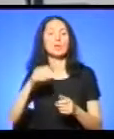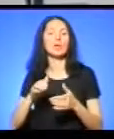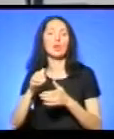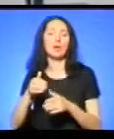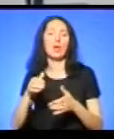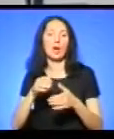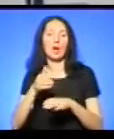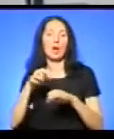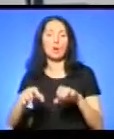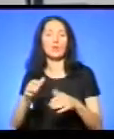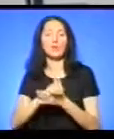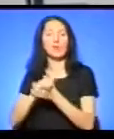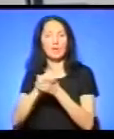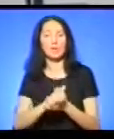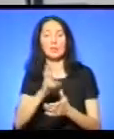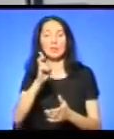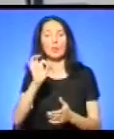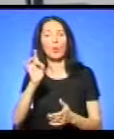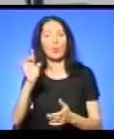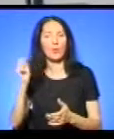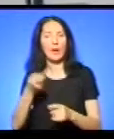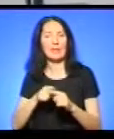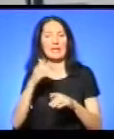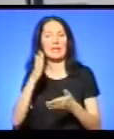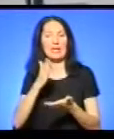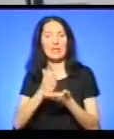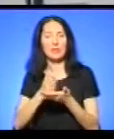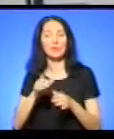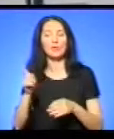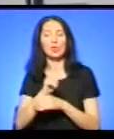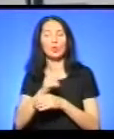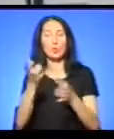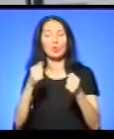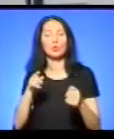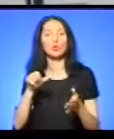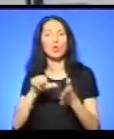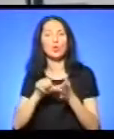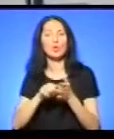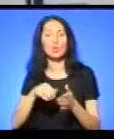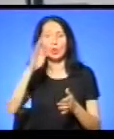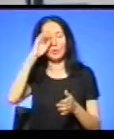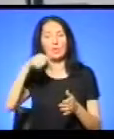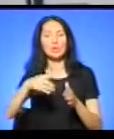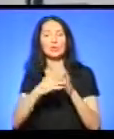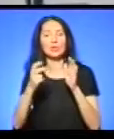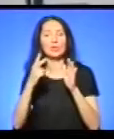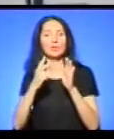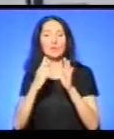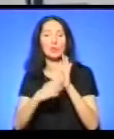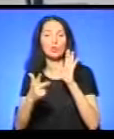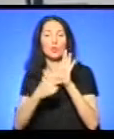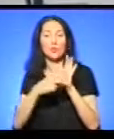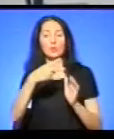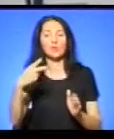області Євгена Вирка, який відбувається в Тернополі, беруть участь юніори 1998-2000 років народження.